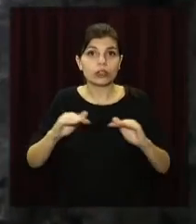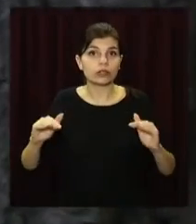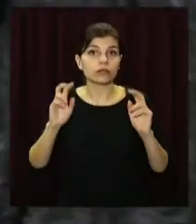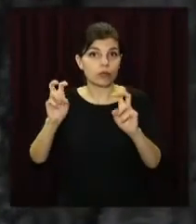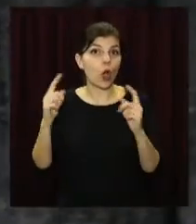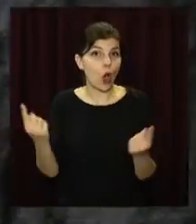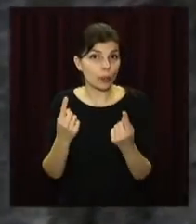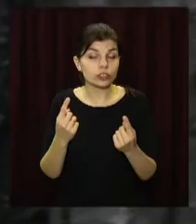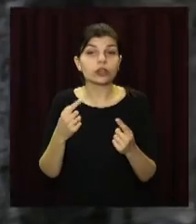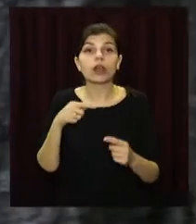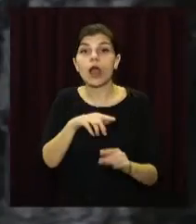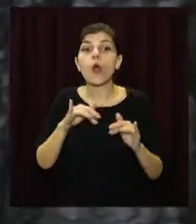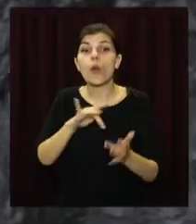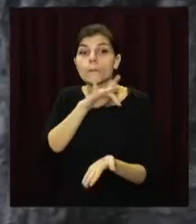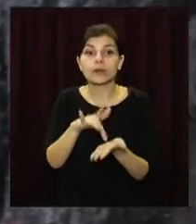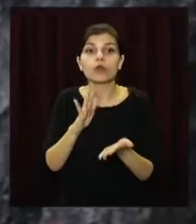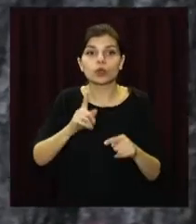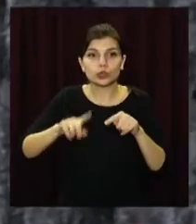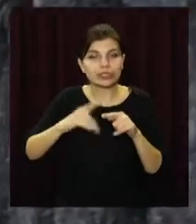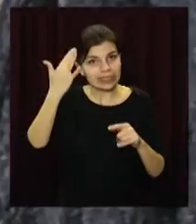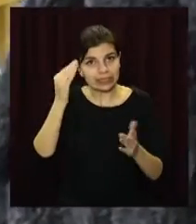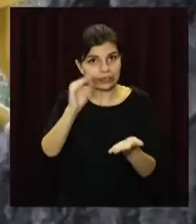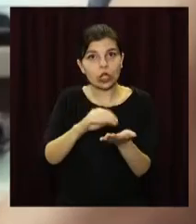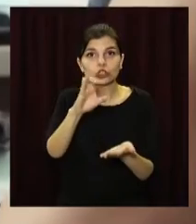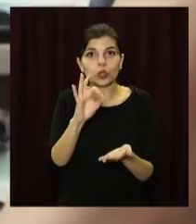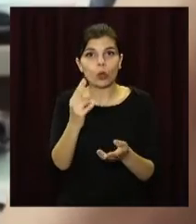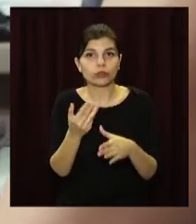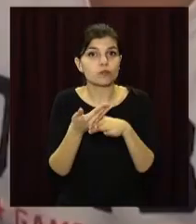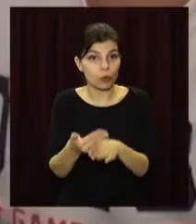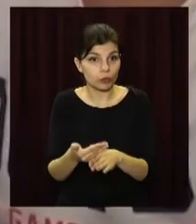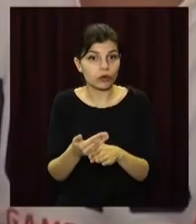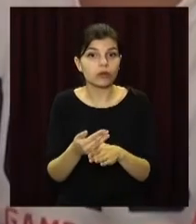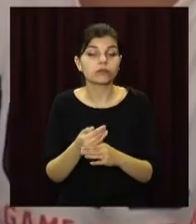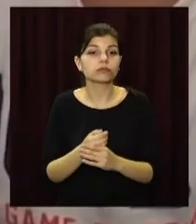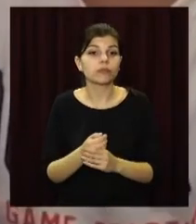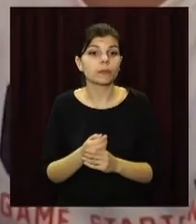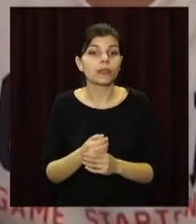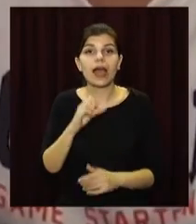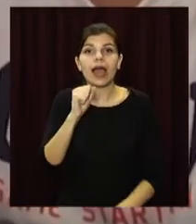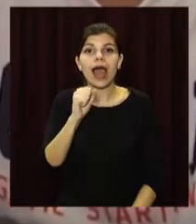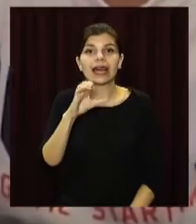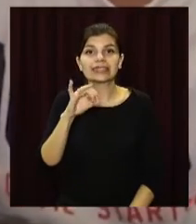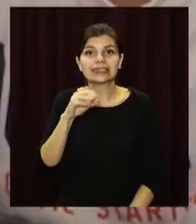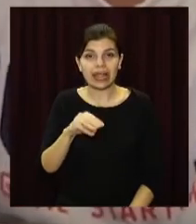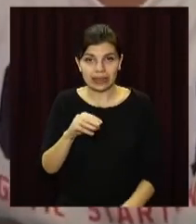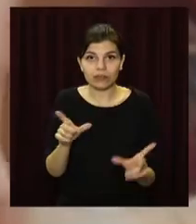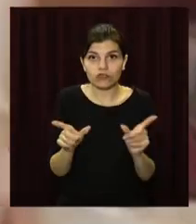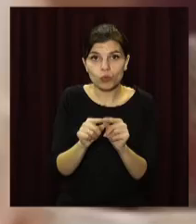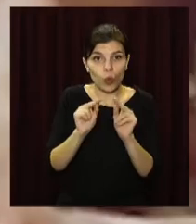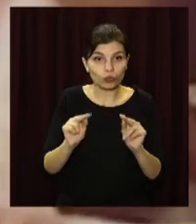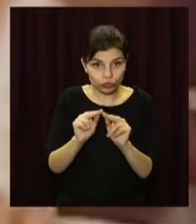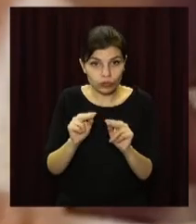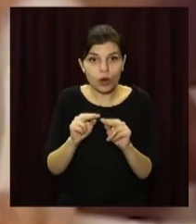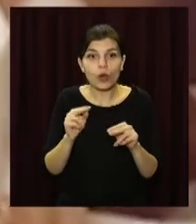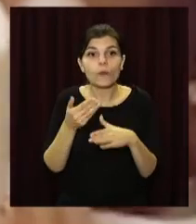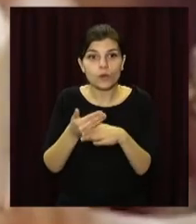школи. А незабаром у місті почне діяти і нова соціальна послуга. Окрім асистента, вчителя, такими школярами